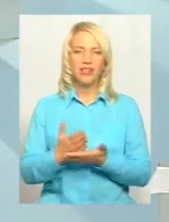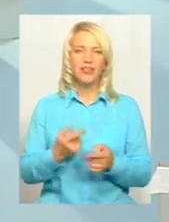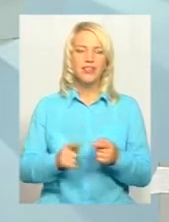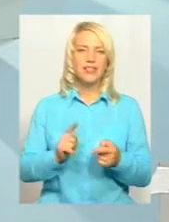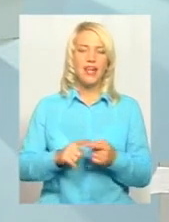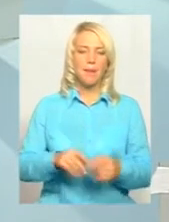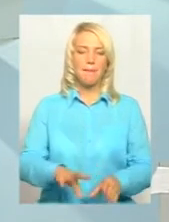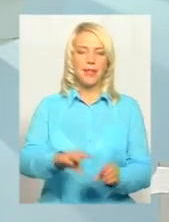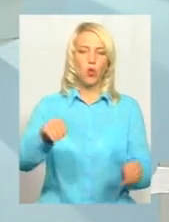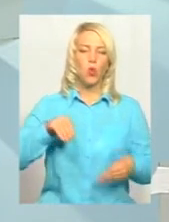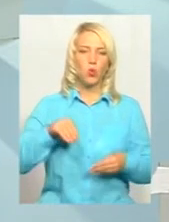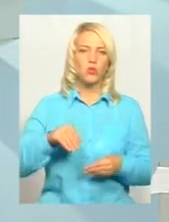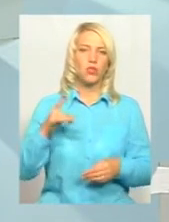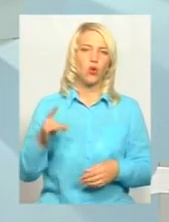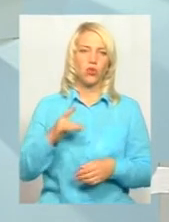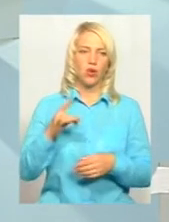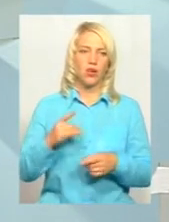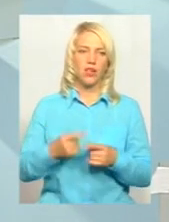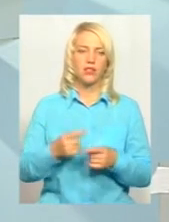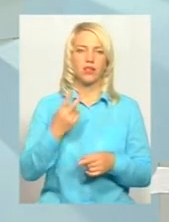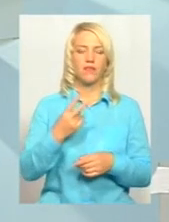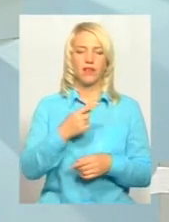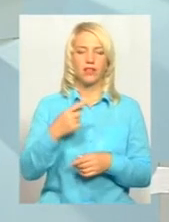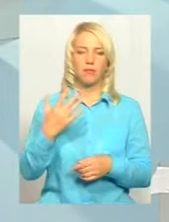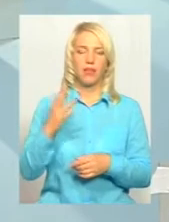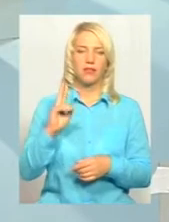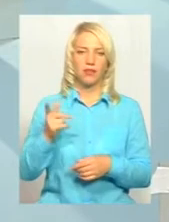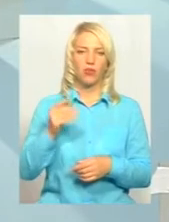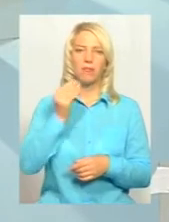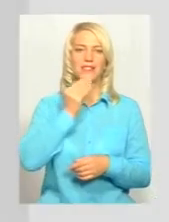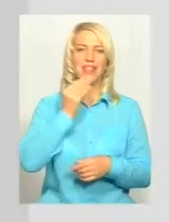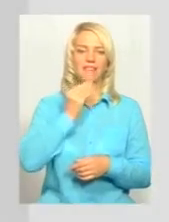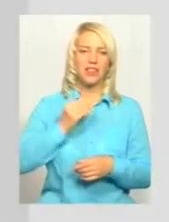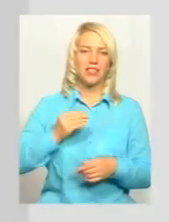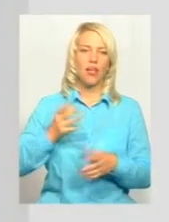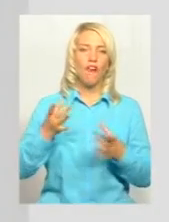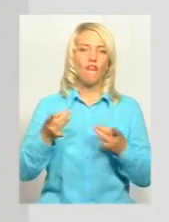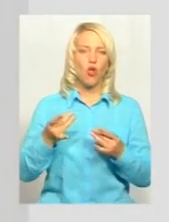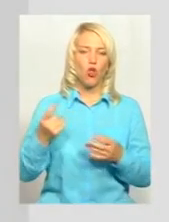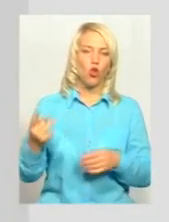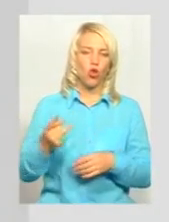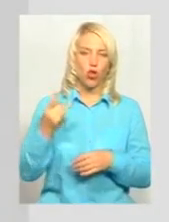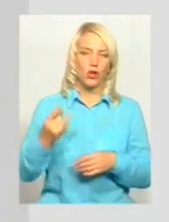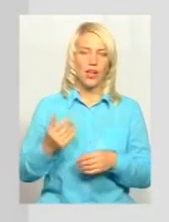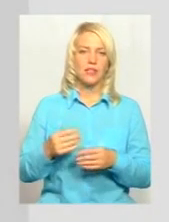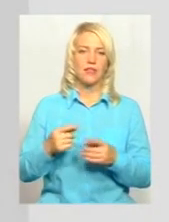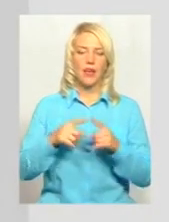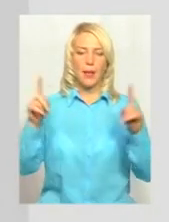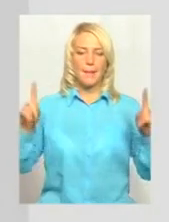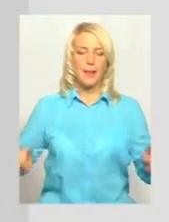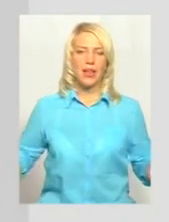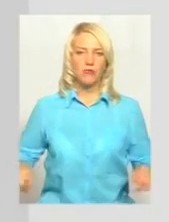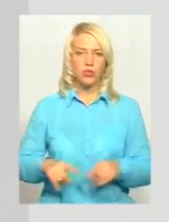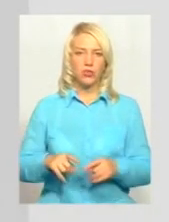одноразові для новонароджених 2-3-5 кілограмів, серветки вологі одноразові, пилюшка сицева, розмір